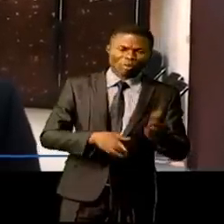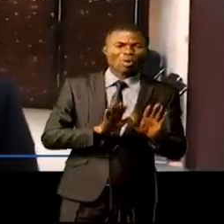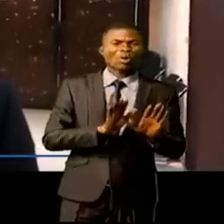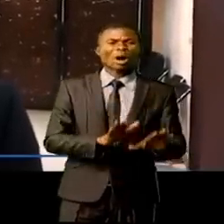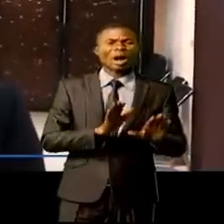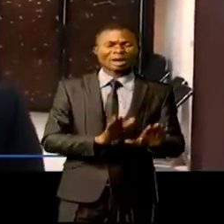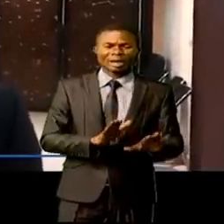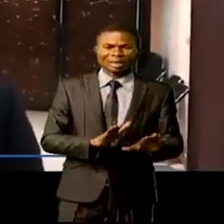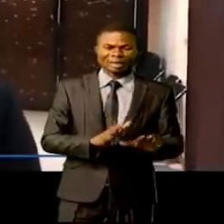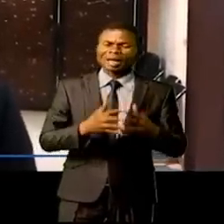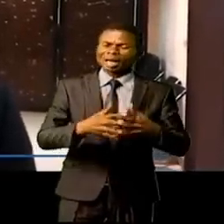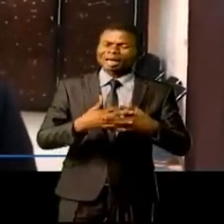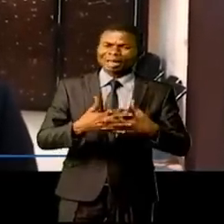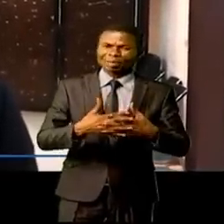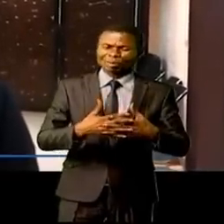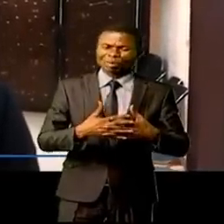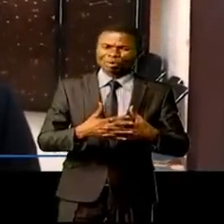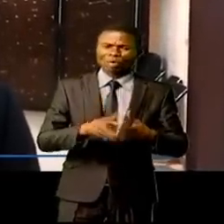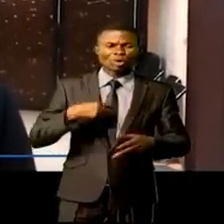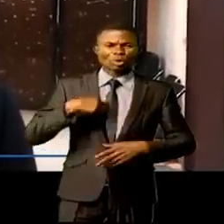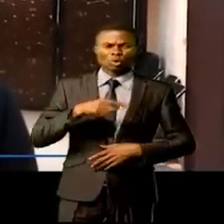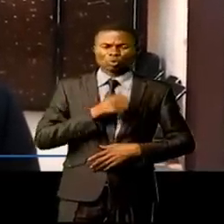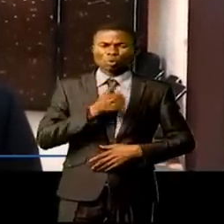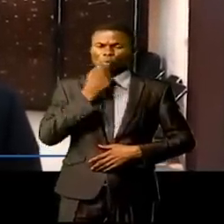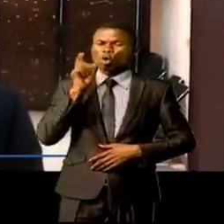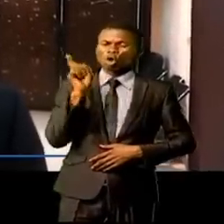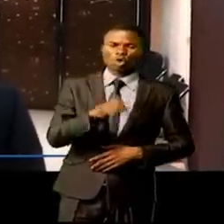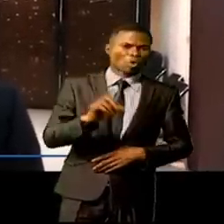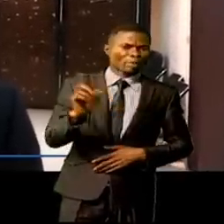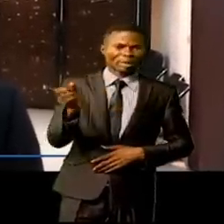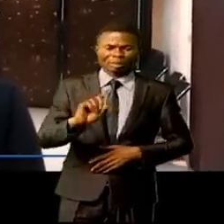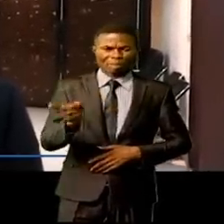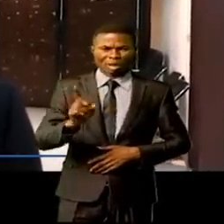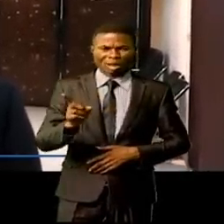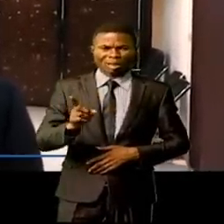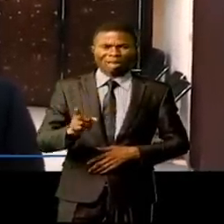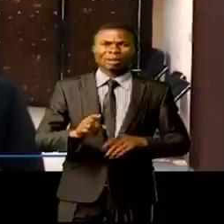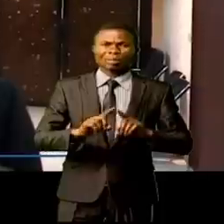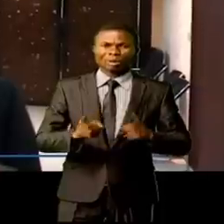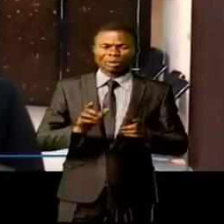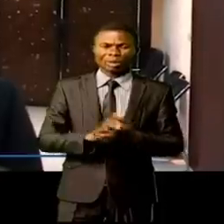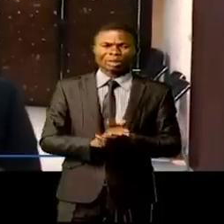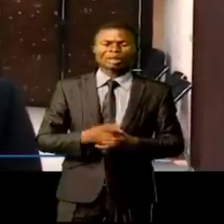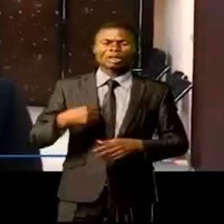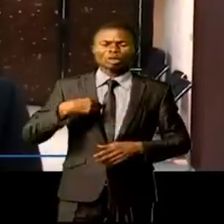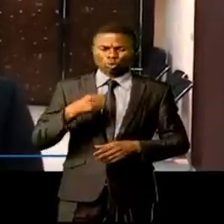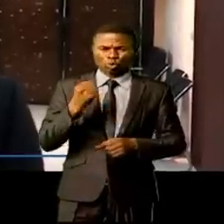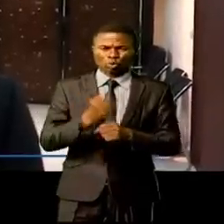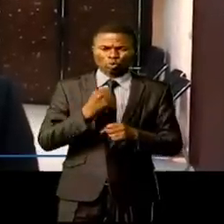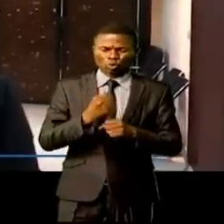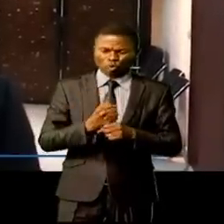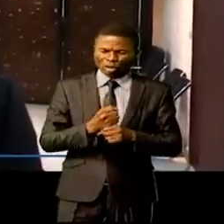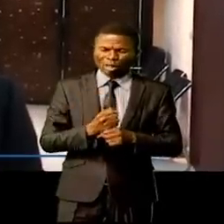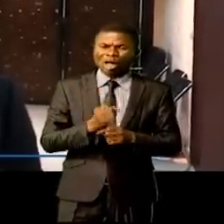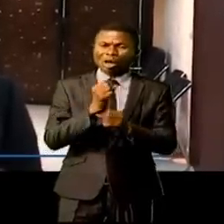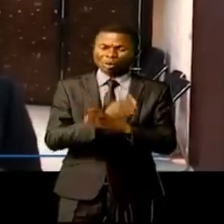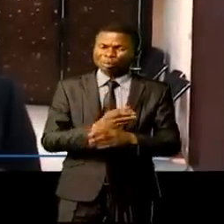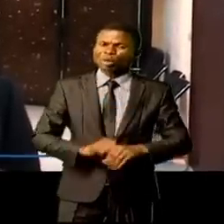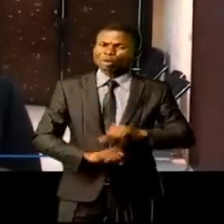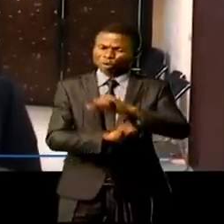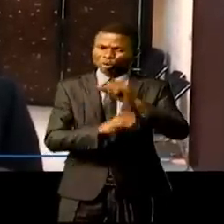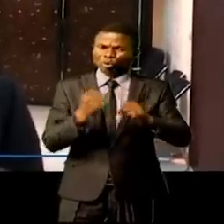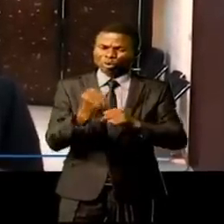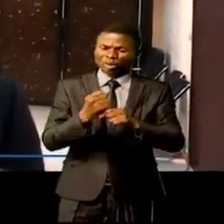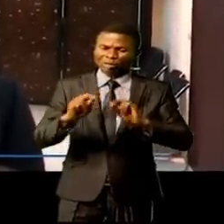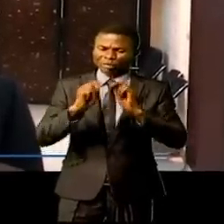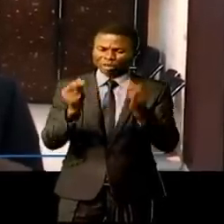être un partenariat. n pas à nous, les autres partenaires, dire comment ça devrait passer. Mais on est prêts à accompagner et travailler ensemble